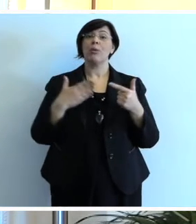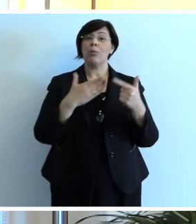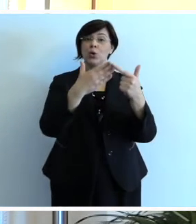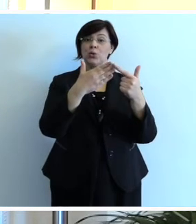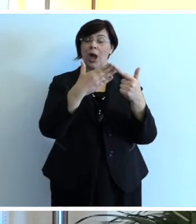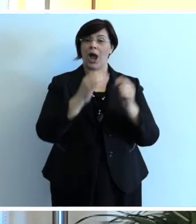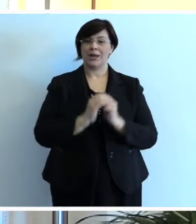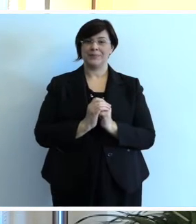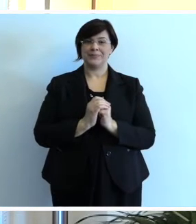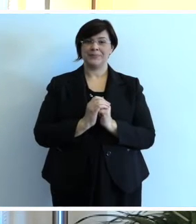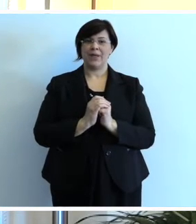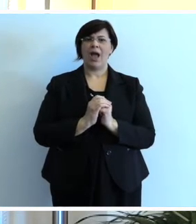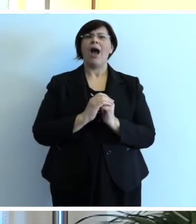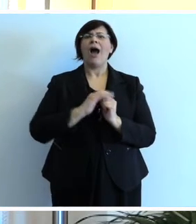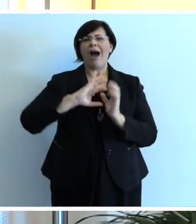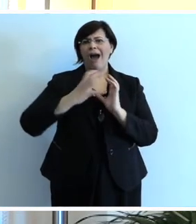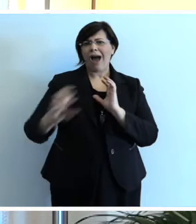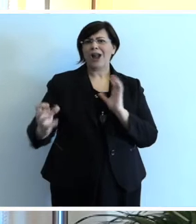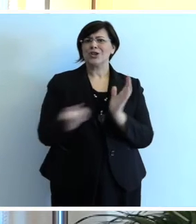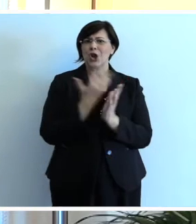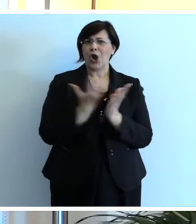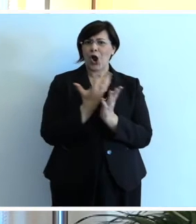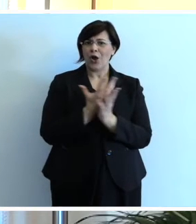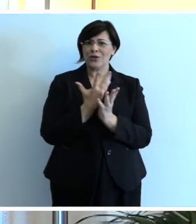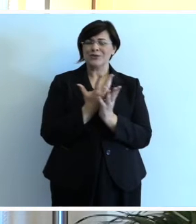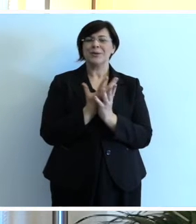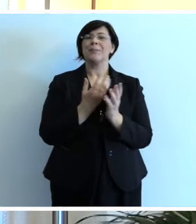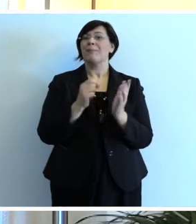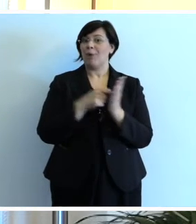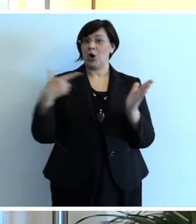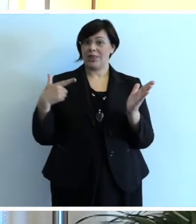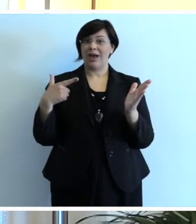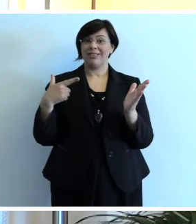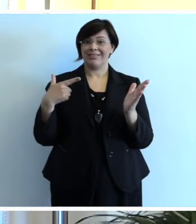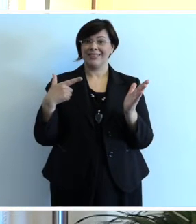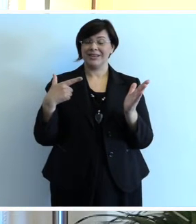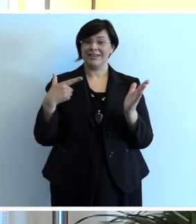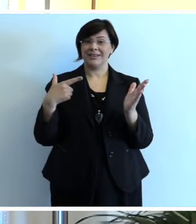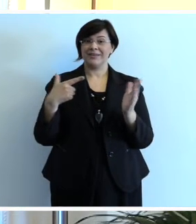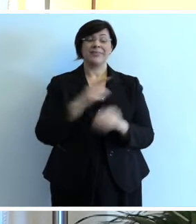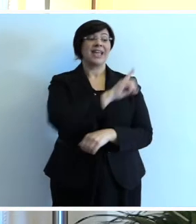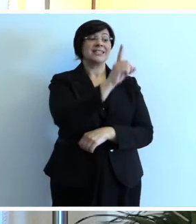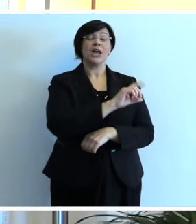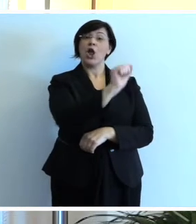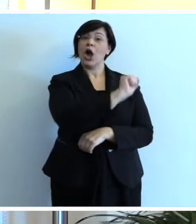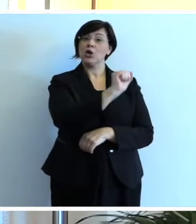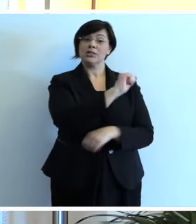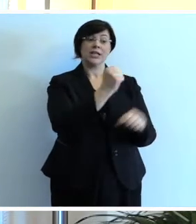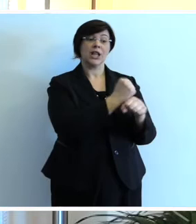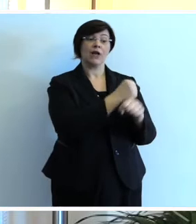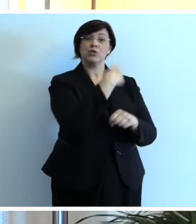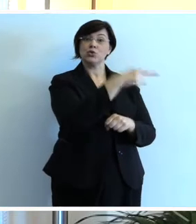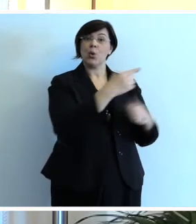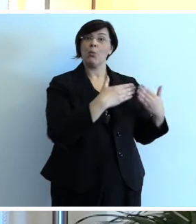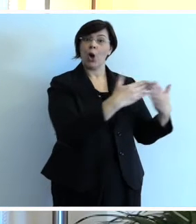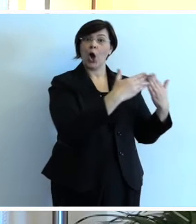Presidente dell'Autorità Portuale. Poi naturalmente succederanno altre cose quest'anno, sono particolarmente ottimista. Zeno D'Agostino